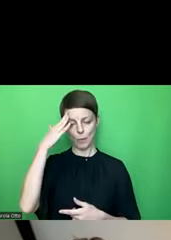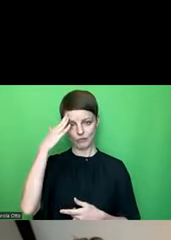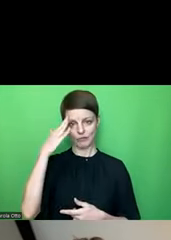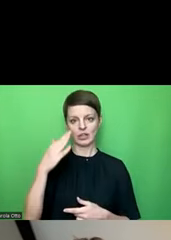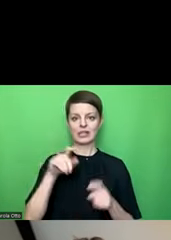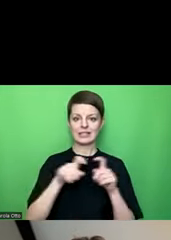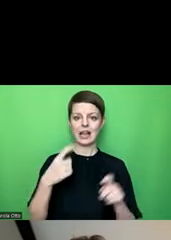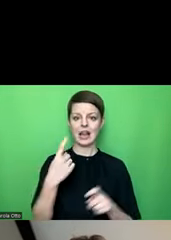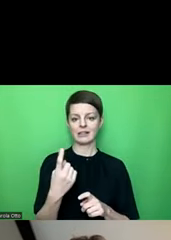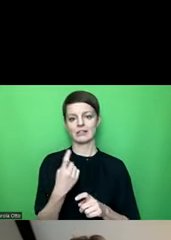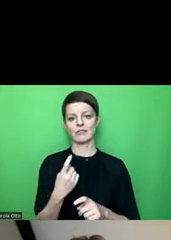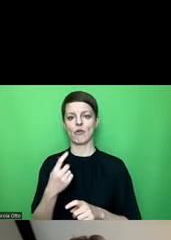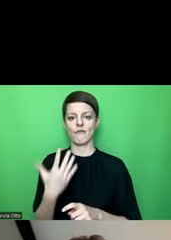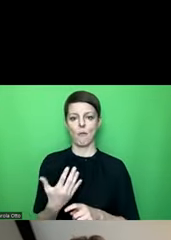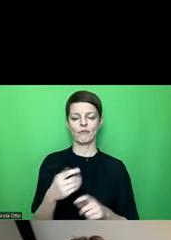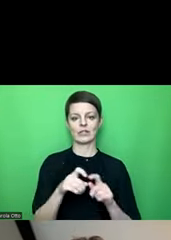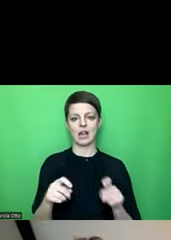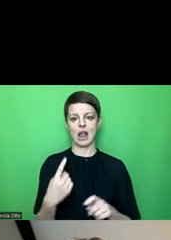1 von 5, Spalte 1 von 3.